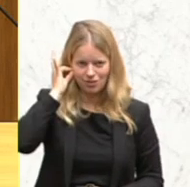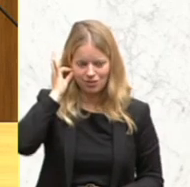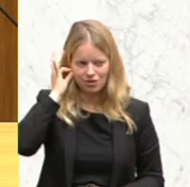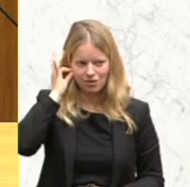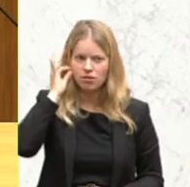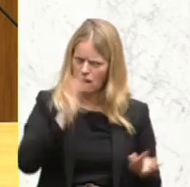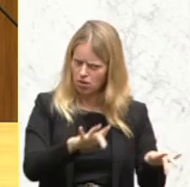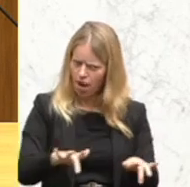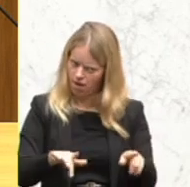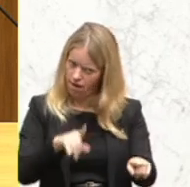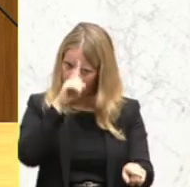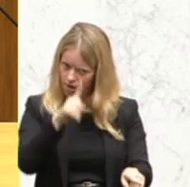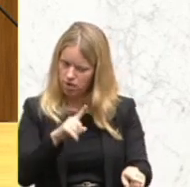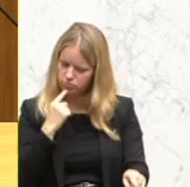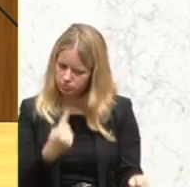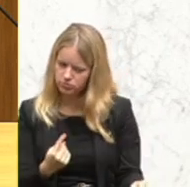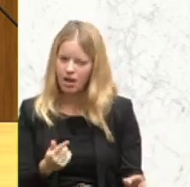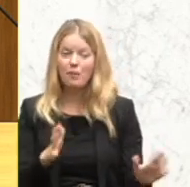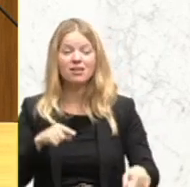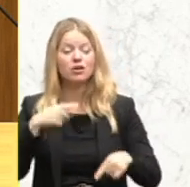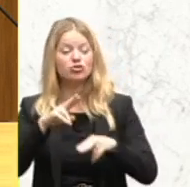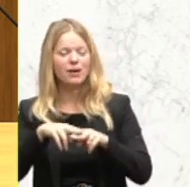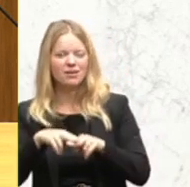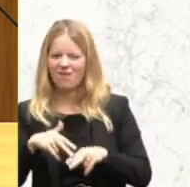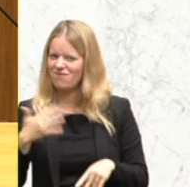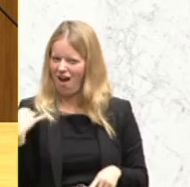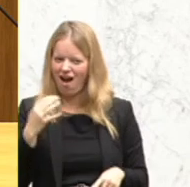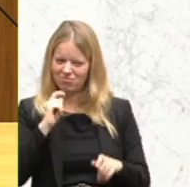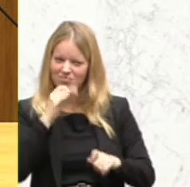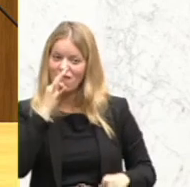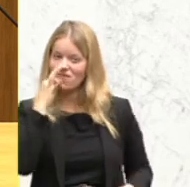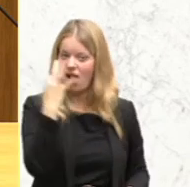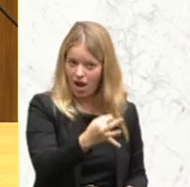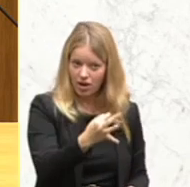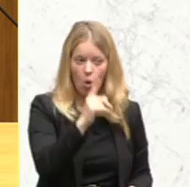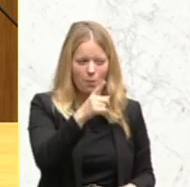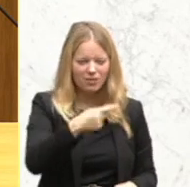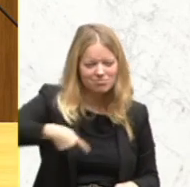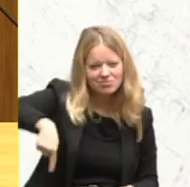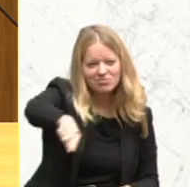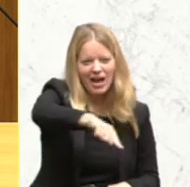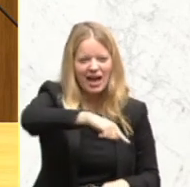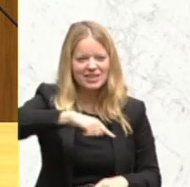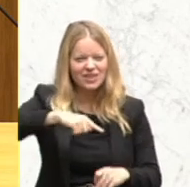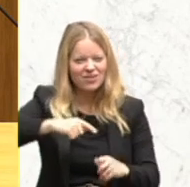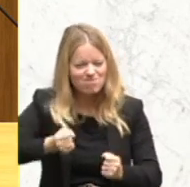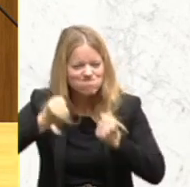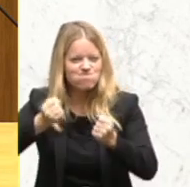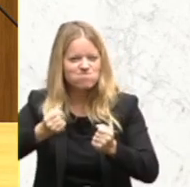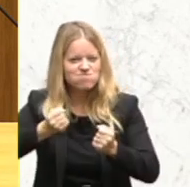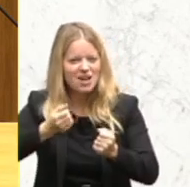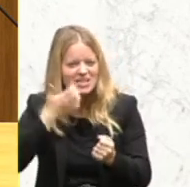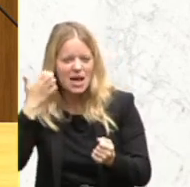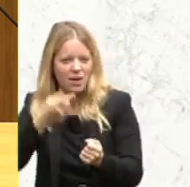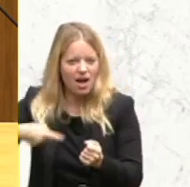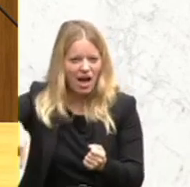Frage, ob man in radikalisierten Kreisen auf ihn hört, sagt er, wir sind für sie Ungläubige.